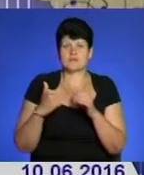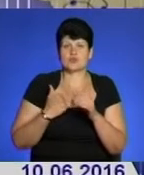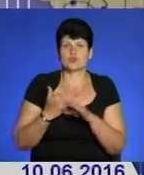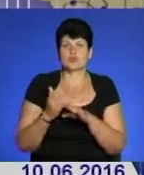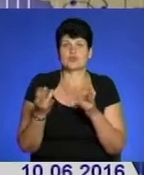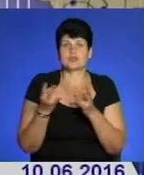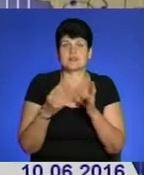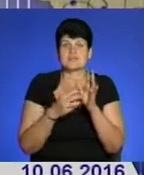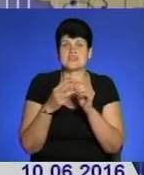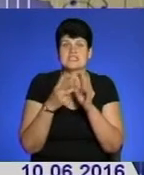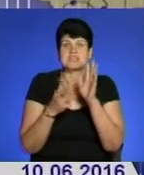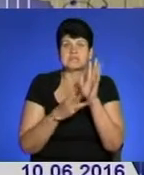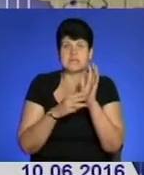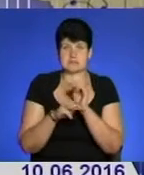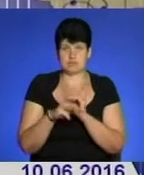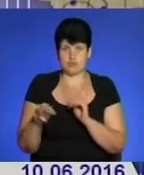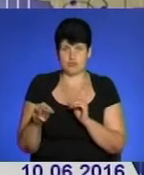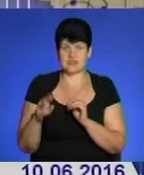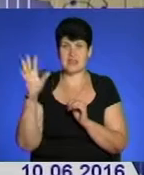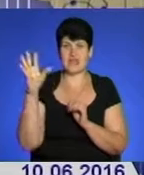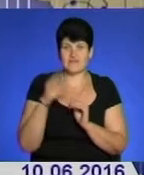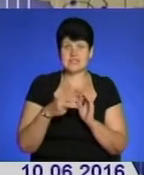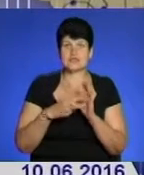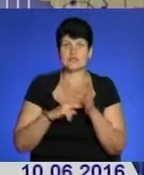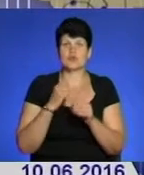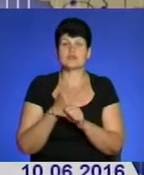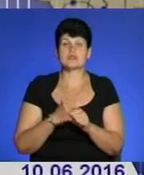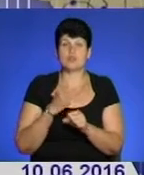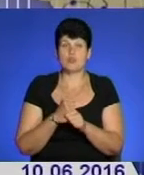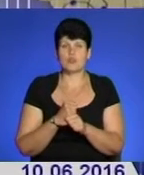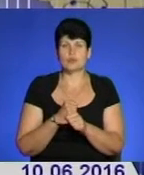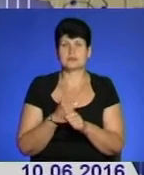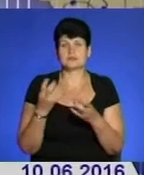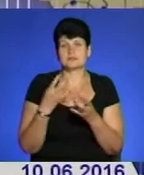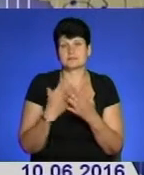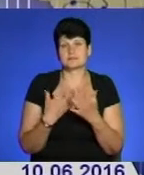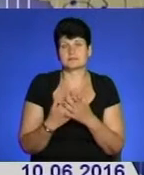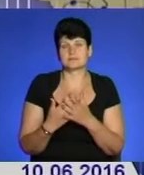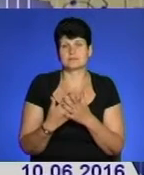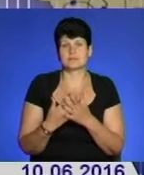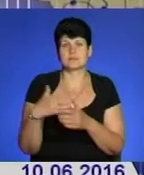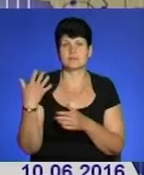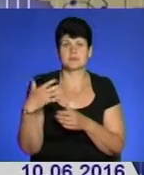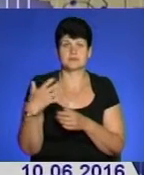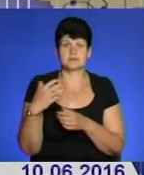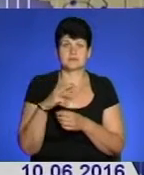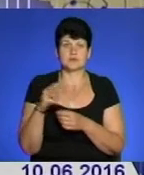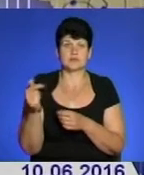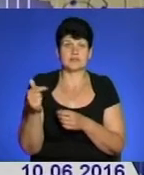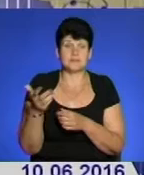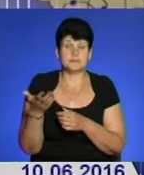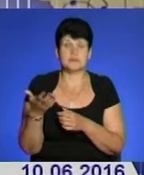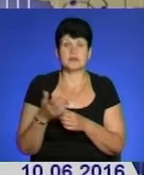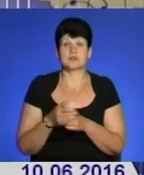частині потрібно 18 мільйонів. А усі заплановані роботи на цей рік потягнуть близько 50 мільйонів гривень. Тож,